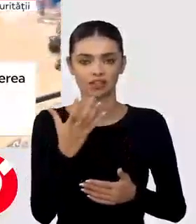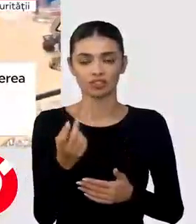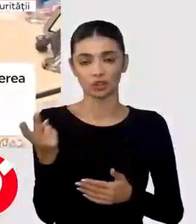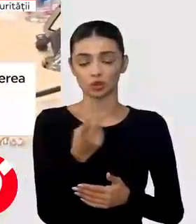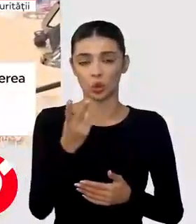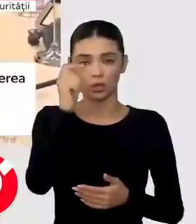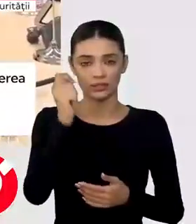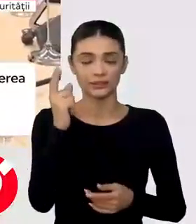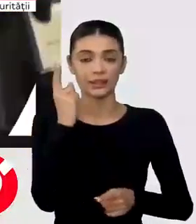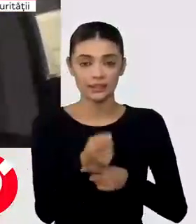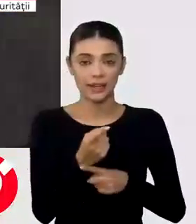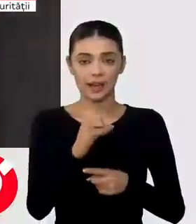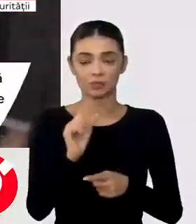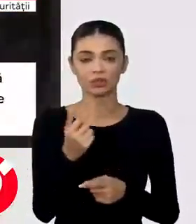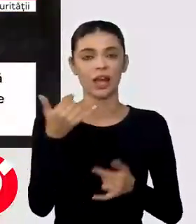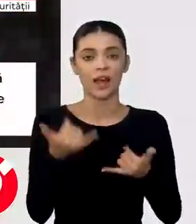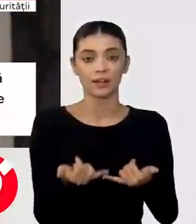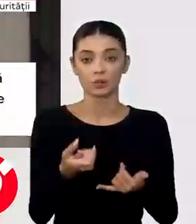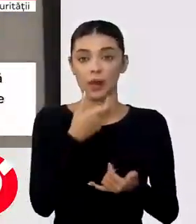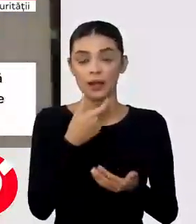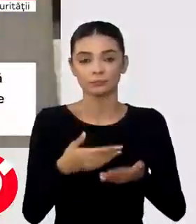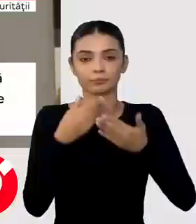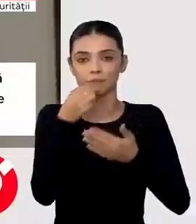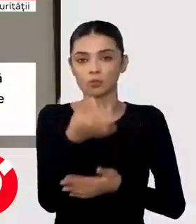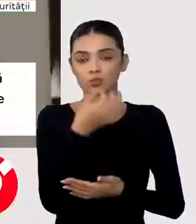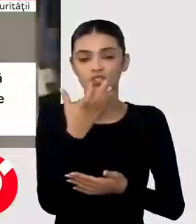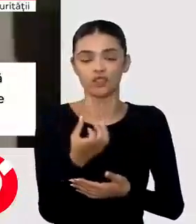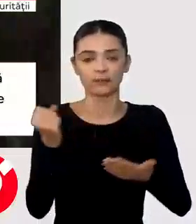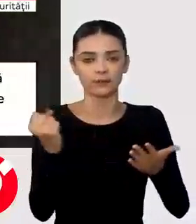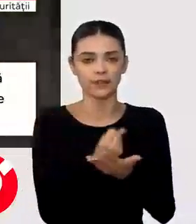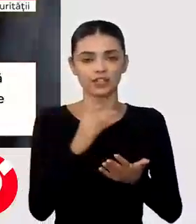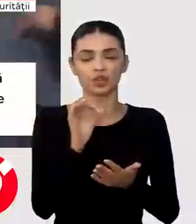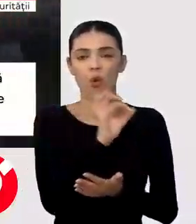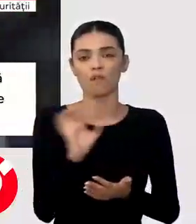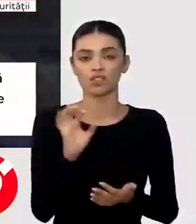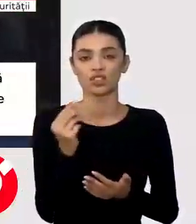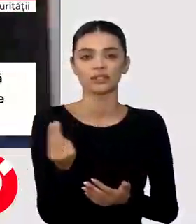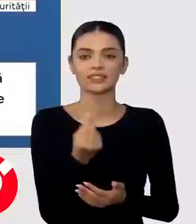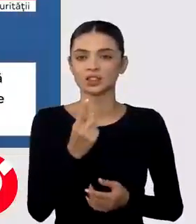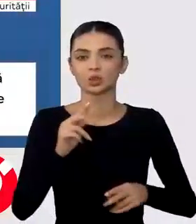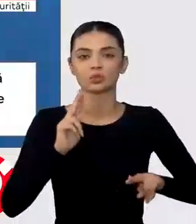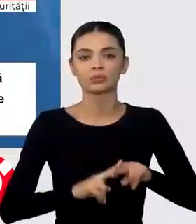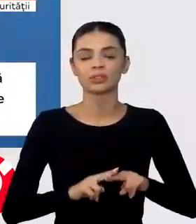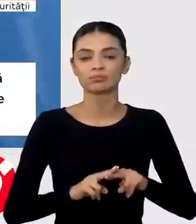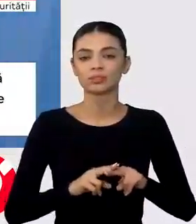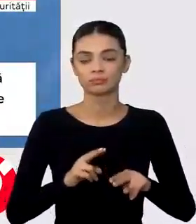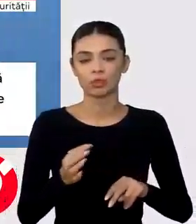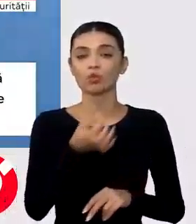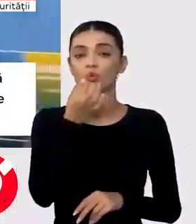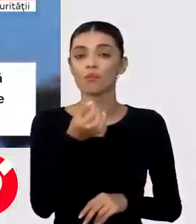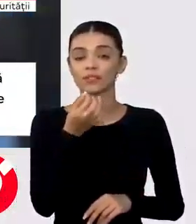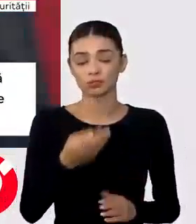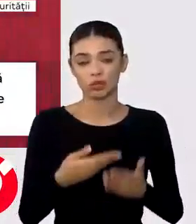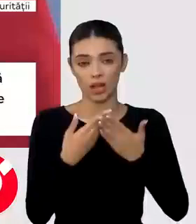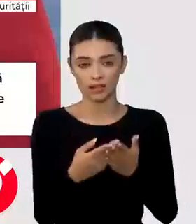două țări, trebuie ca în acesta să dea niște explicații solide, de ce nu-și mențin cuvântul